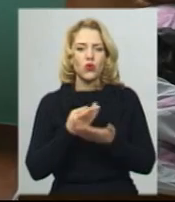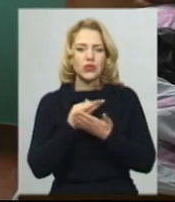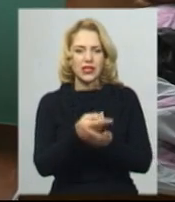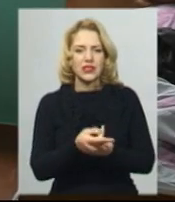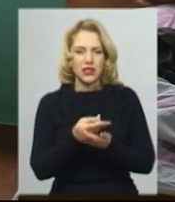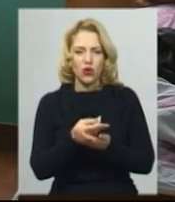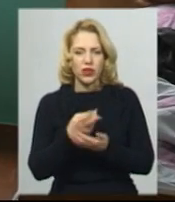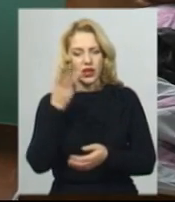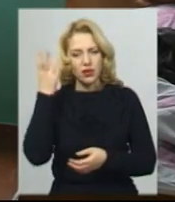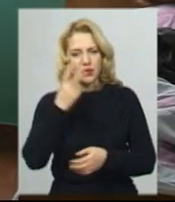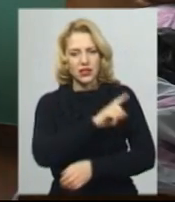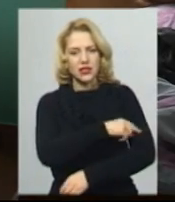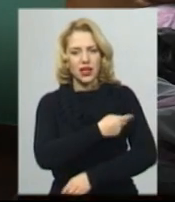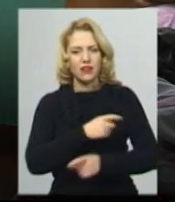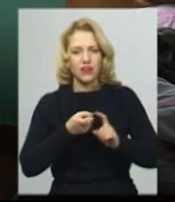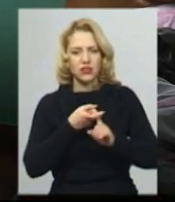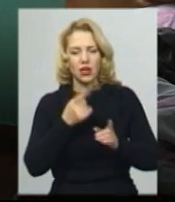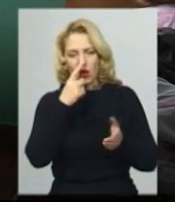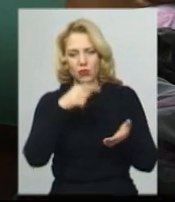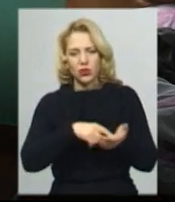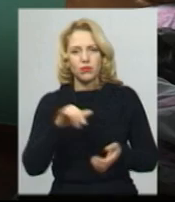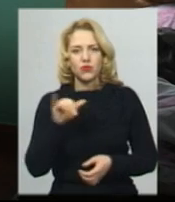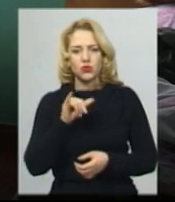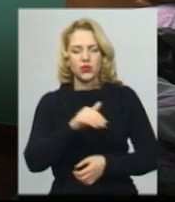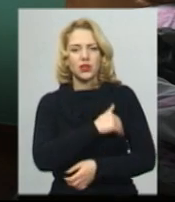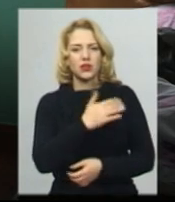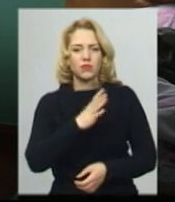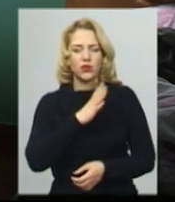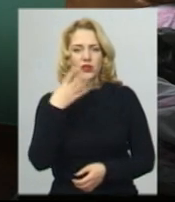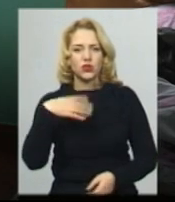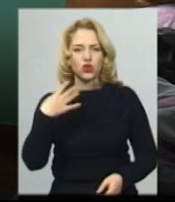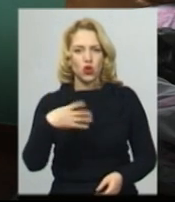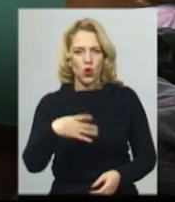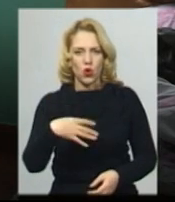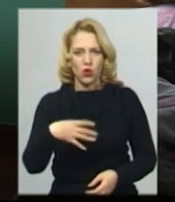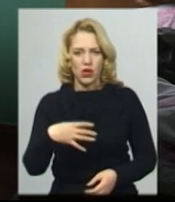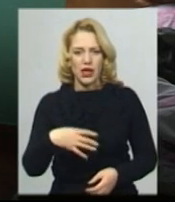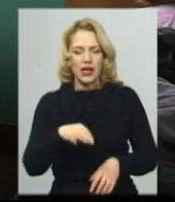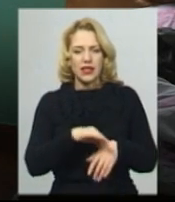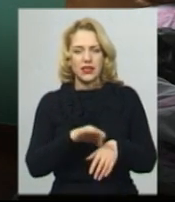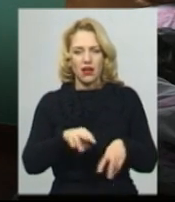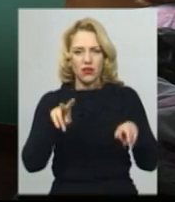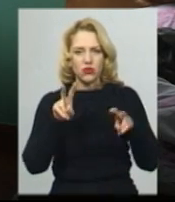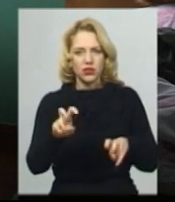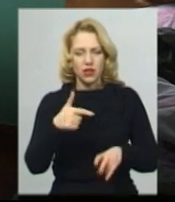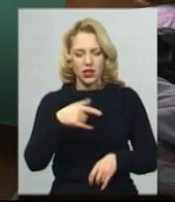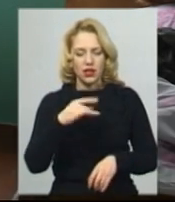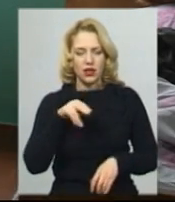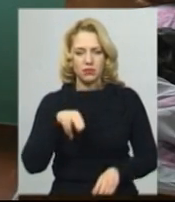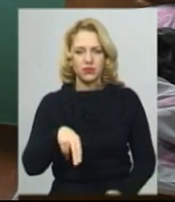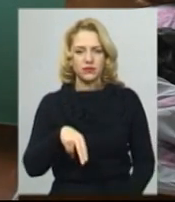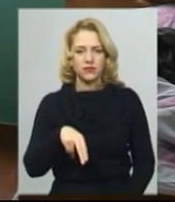лікарні. Потрапили в суботу. Температура була 40 градусів, діагноз – гриб зараз такий.